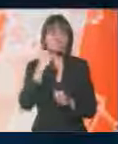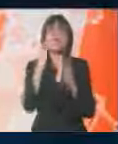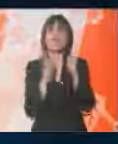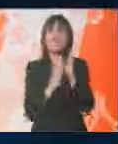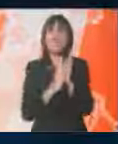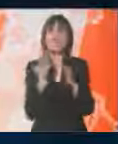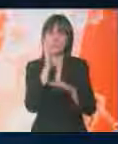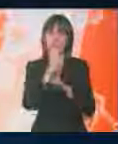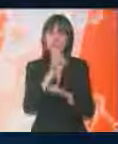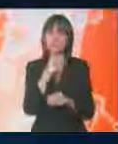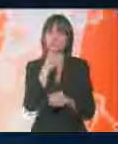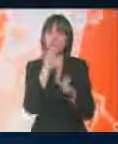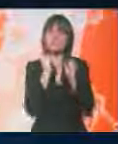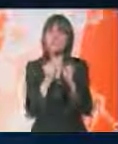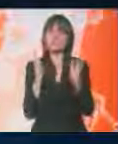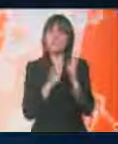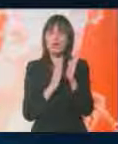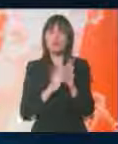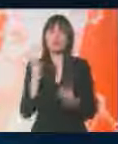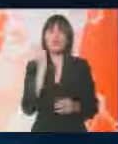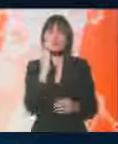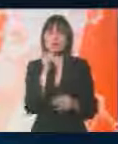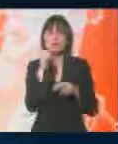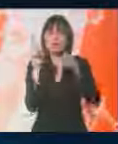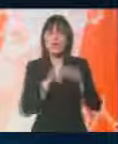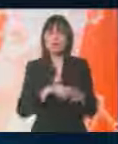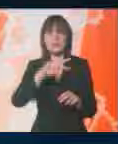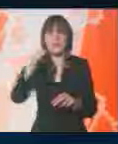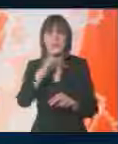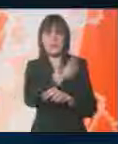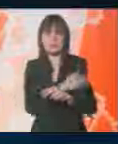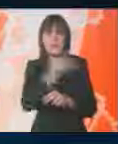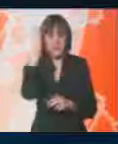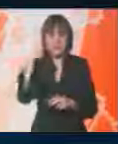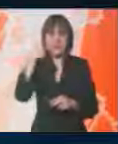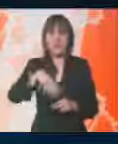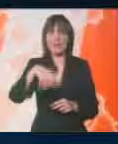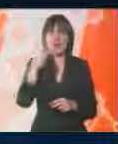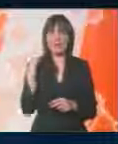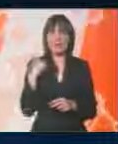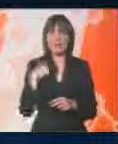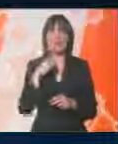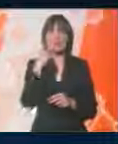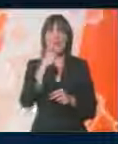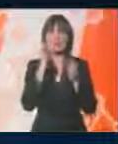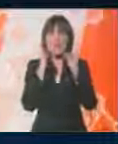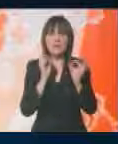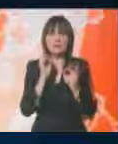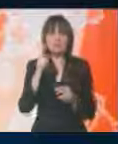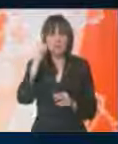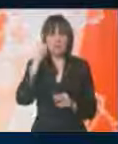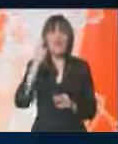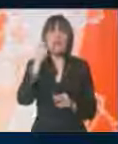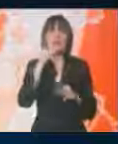Dokumenti predstavljaju prilično čvrst dokaz da su Amerikanci i ostale zapadne sile još pre 2004. godine s priličnom sigurnošću